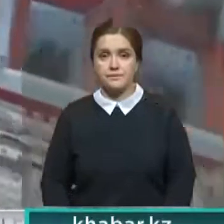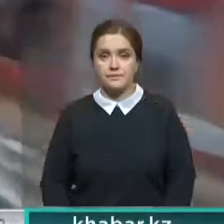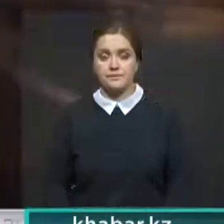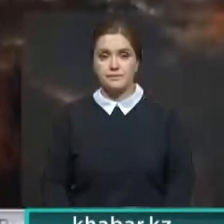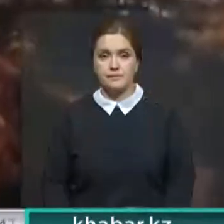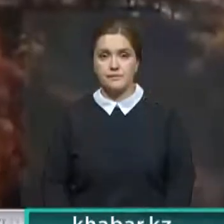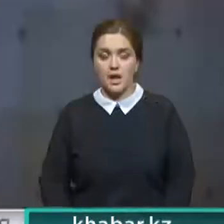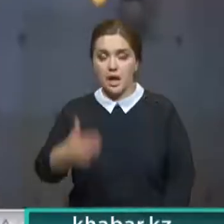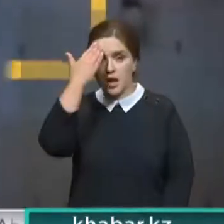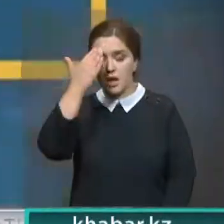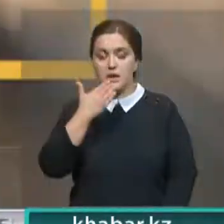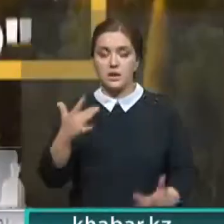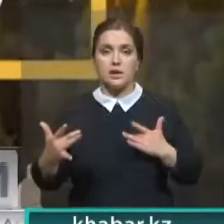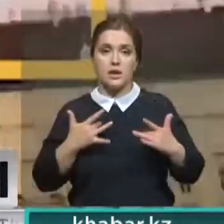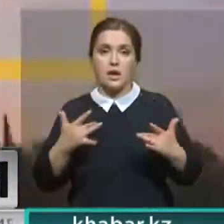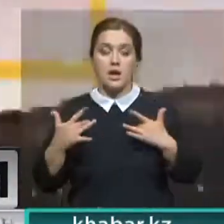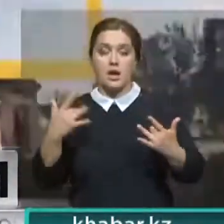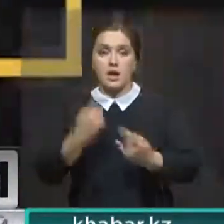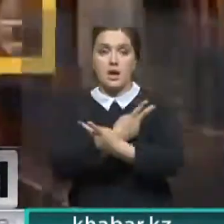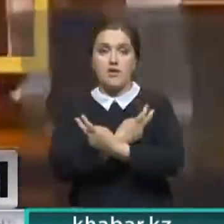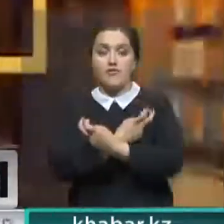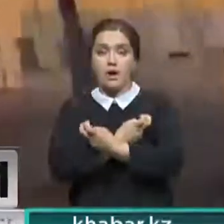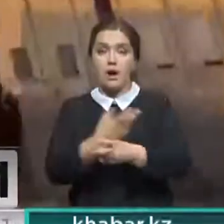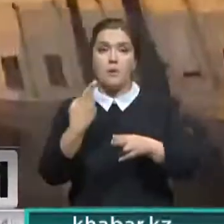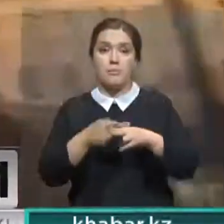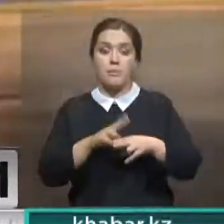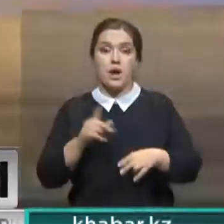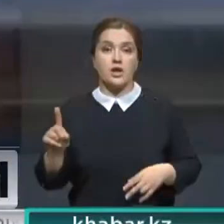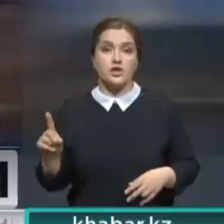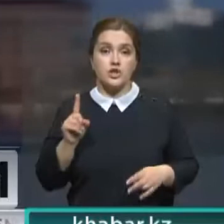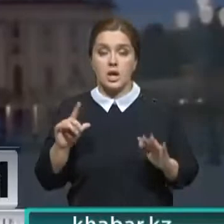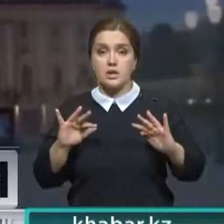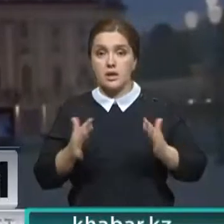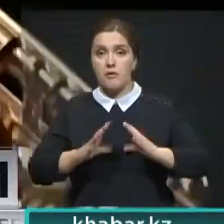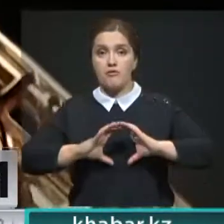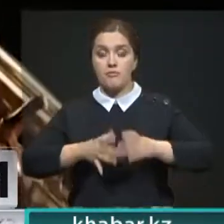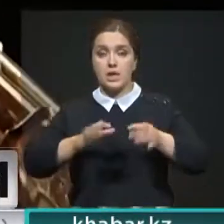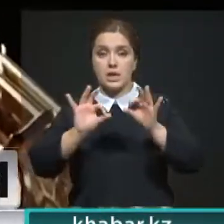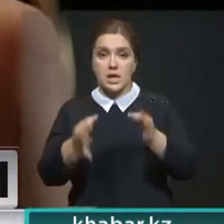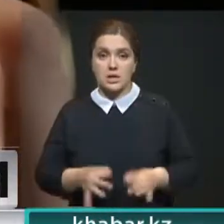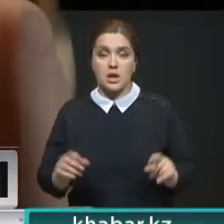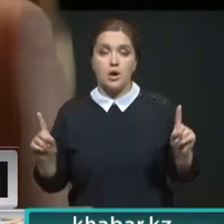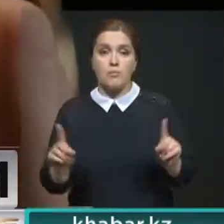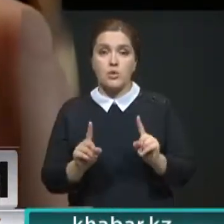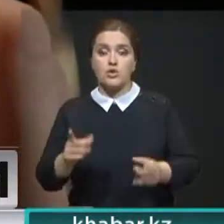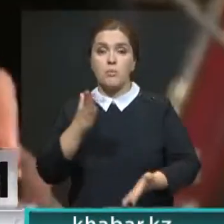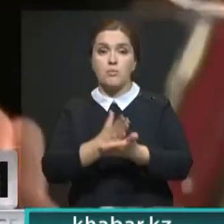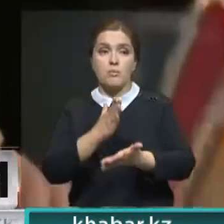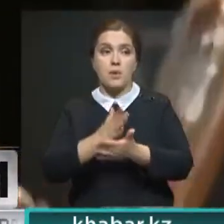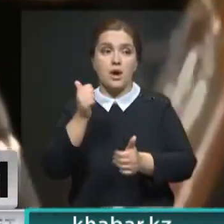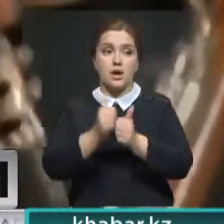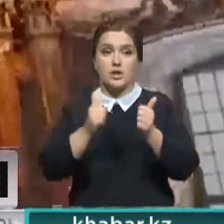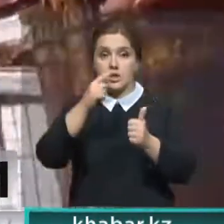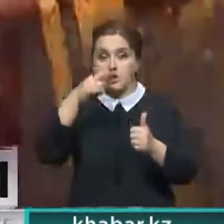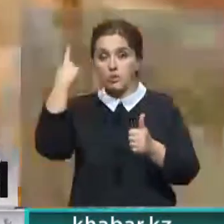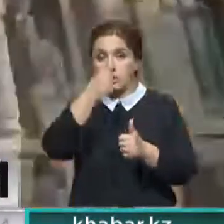Летний концерт Венского филармонического оркестра едва ли не самое ожидаемое событие в мире классической музыки. Прямую трансляцию ежегодно